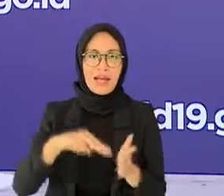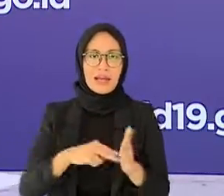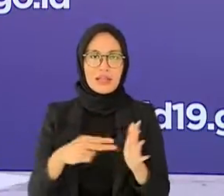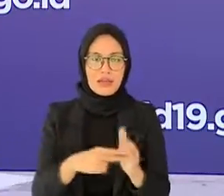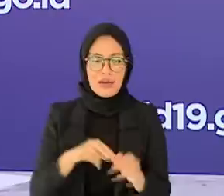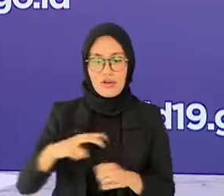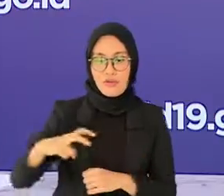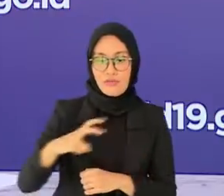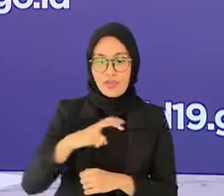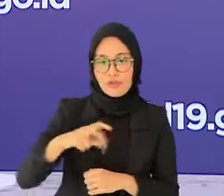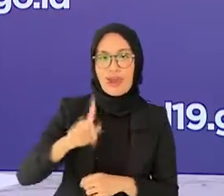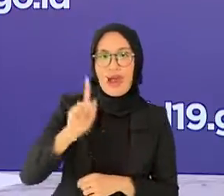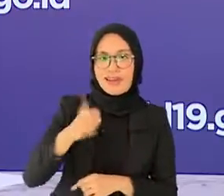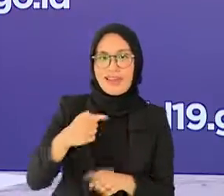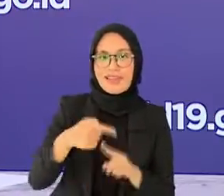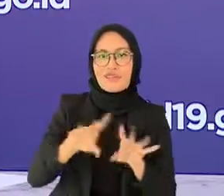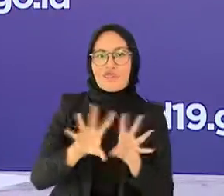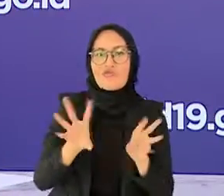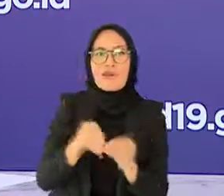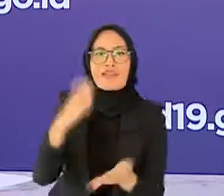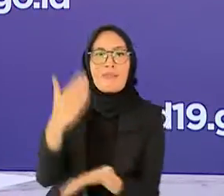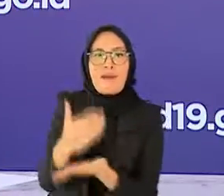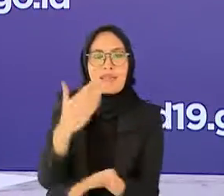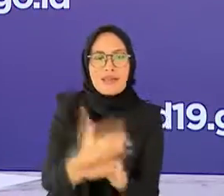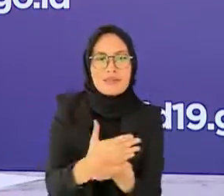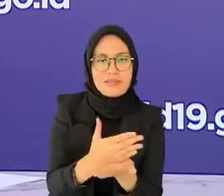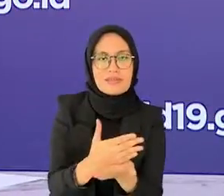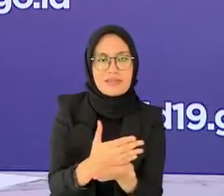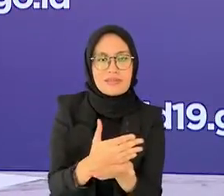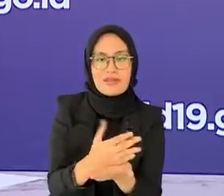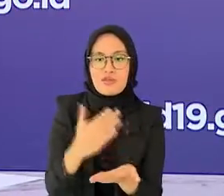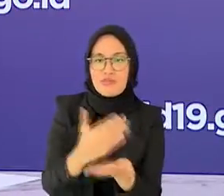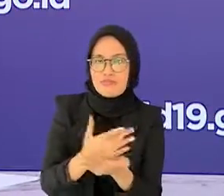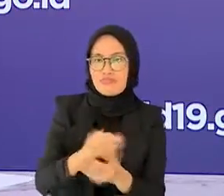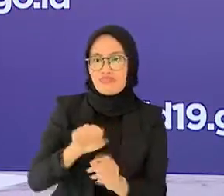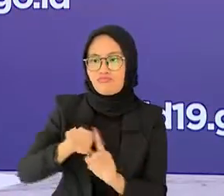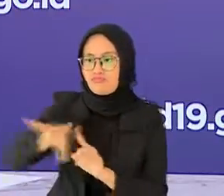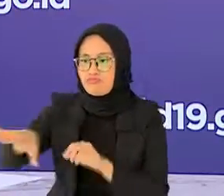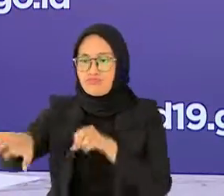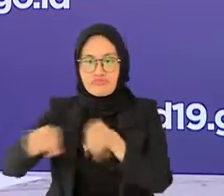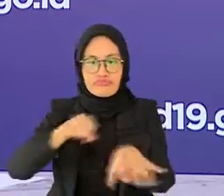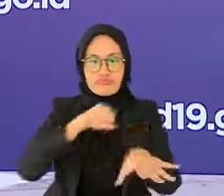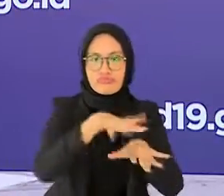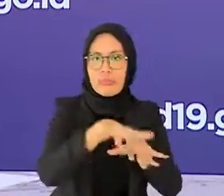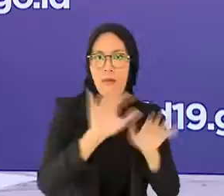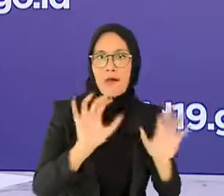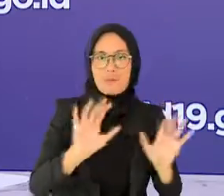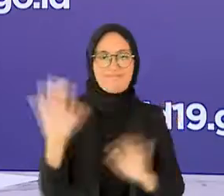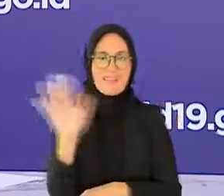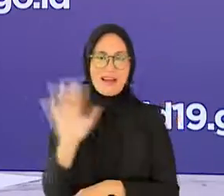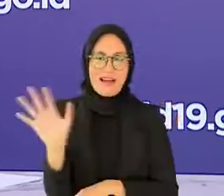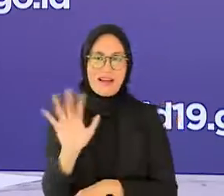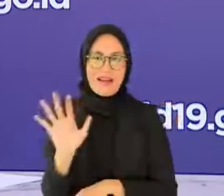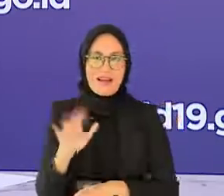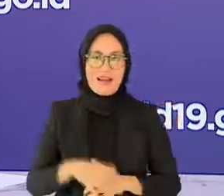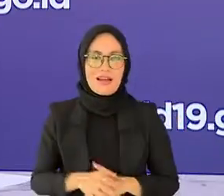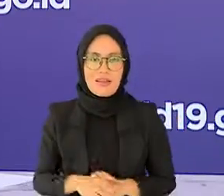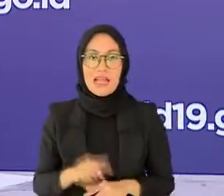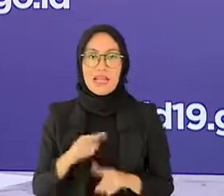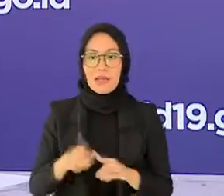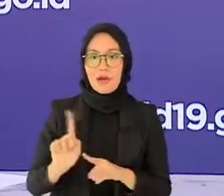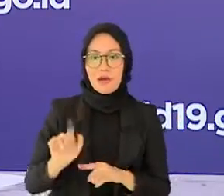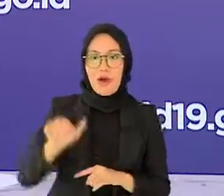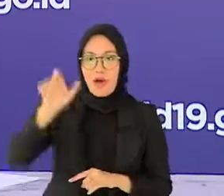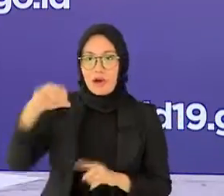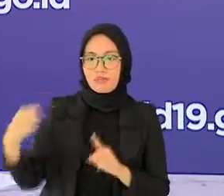pada daerah tertentu dalam jumlah dan frekuensi yang rendah sehingga mereka yang tertular akan mendapatkan penanganan